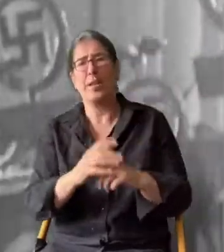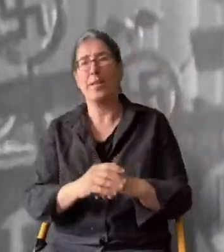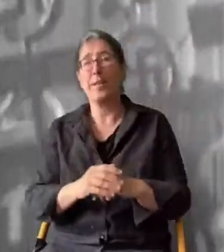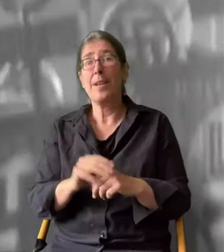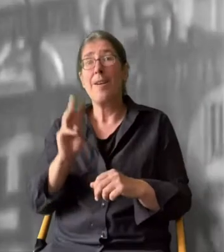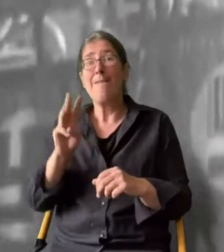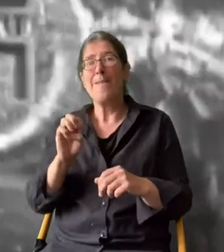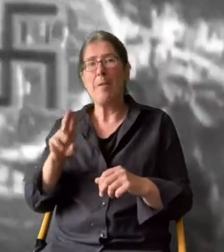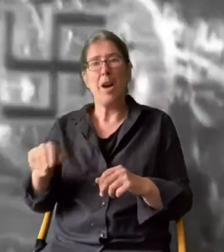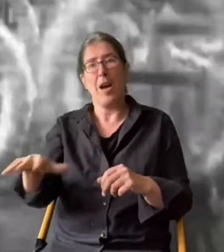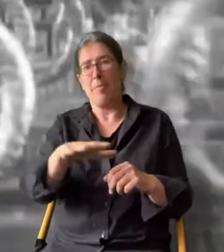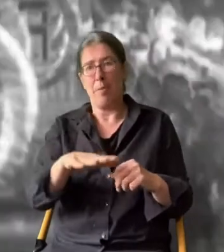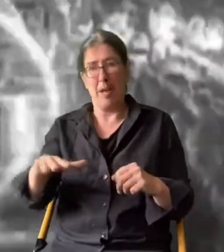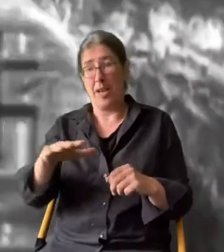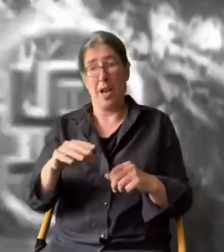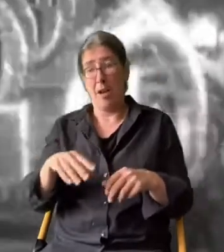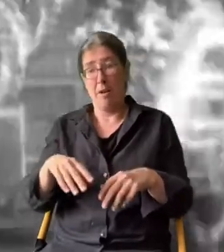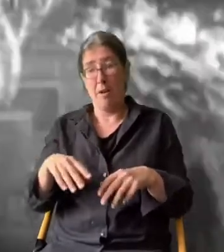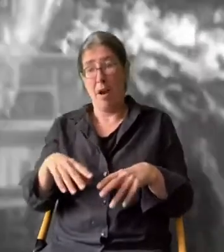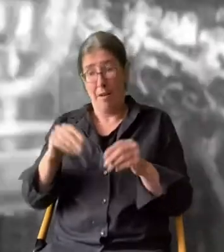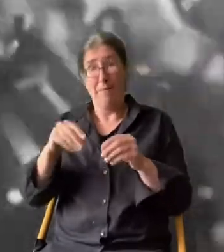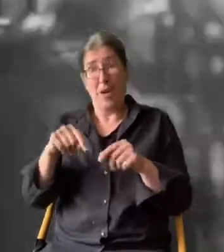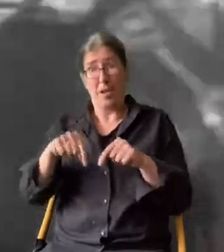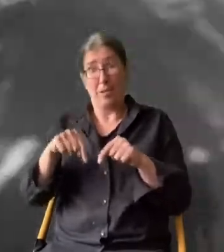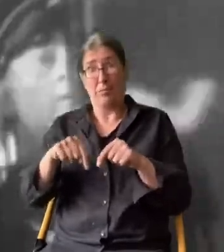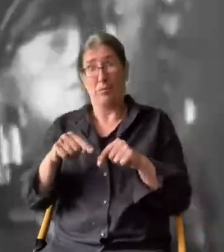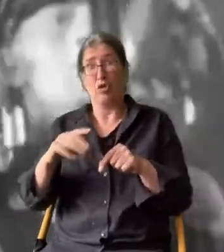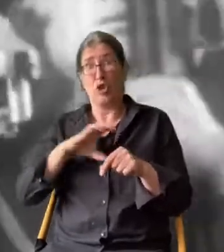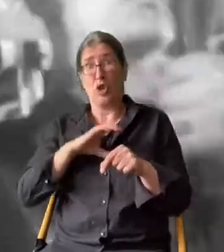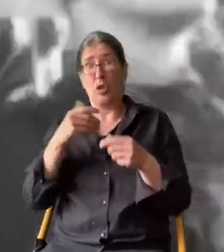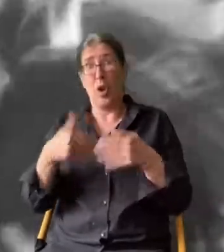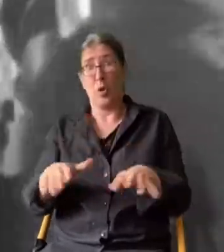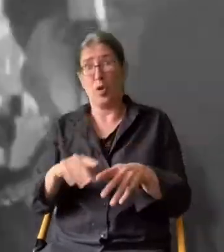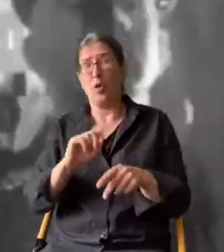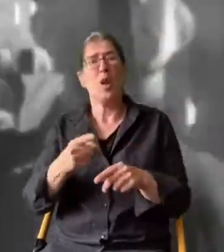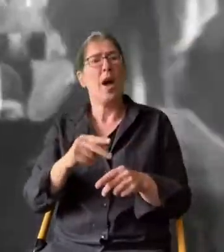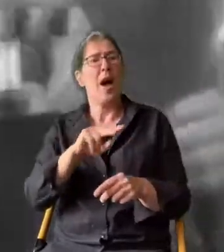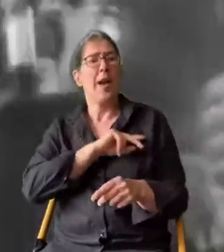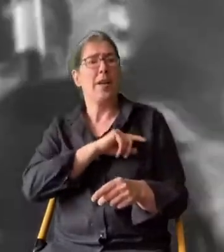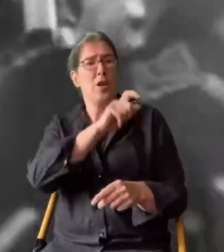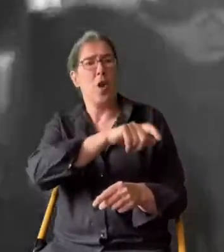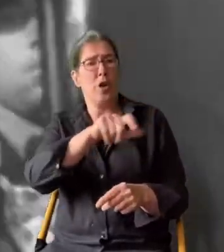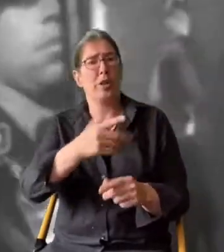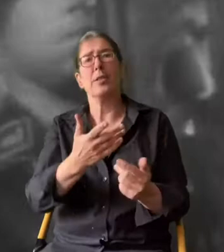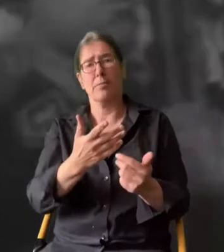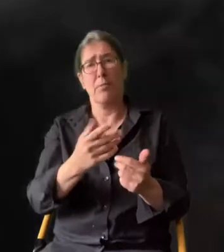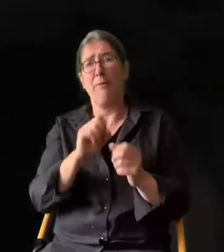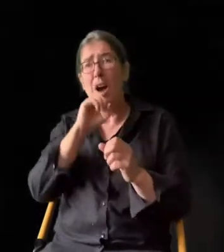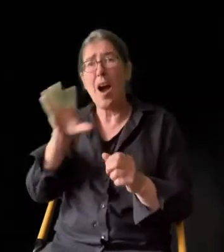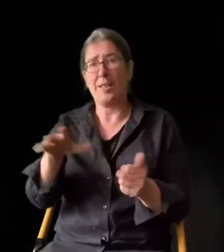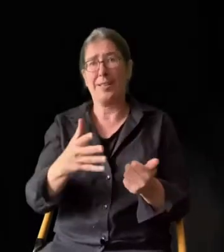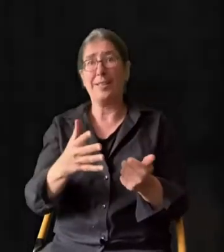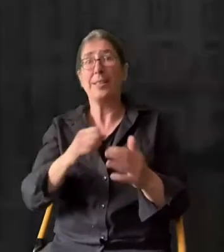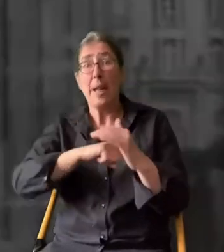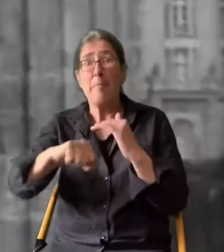Die Weimarer Republik? Von Anfang an chancenlos oder verraten von den eigenen Bürgern?